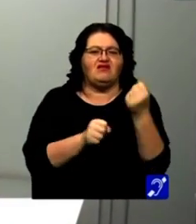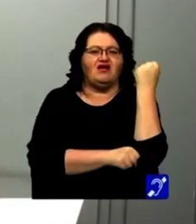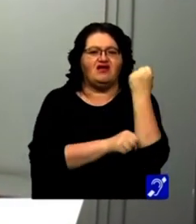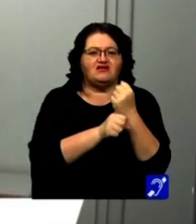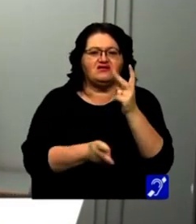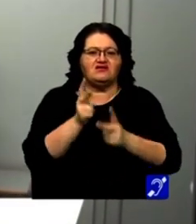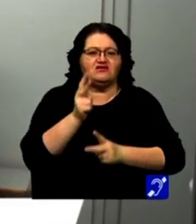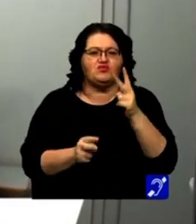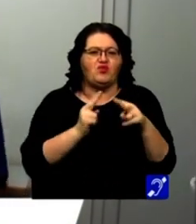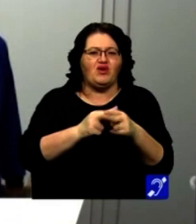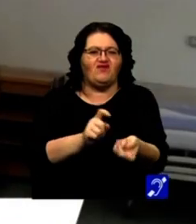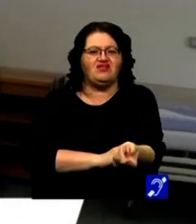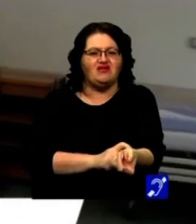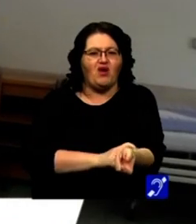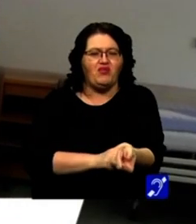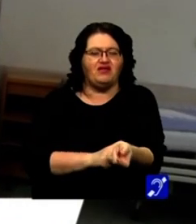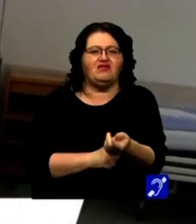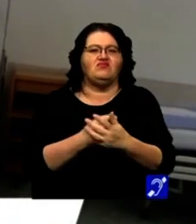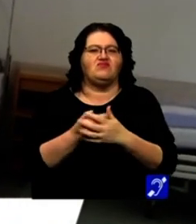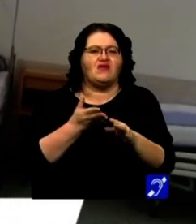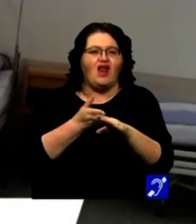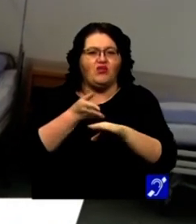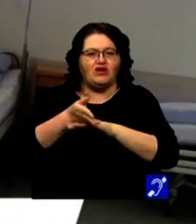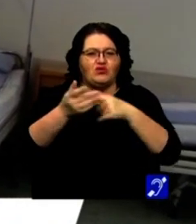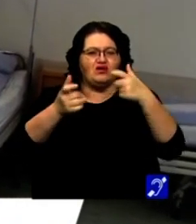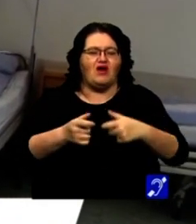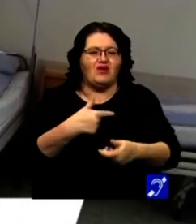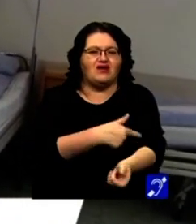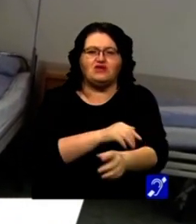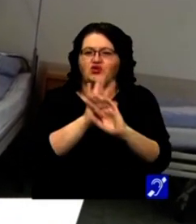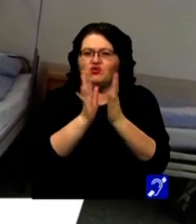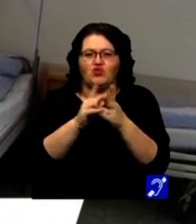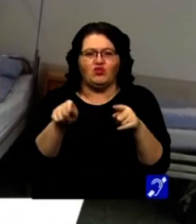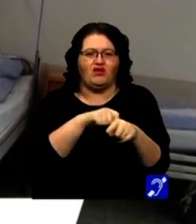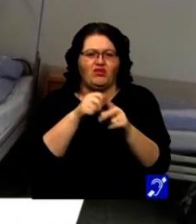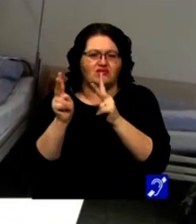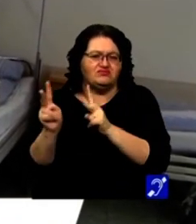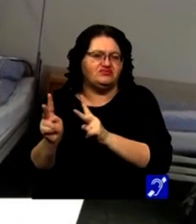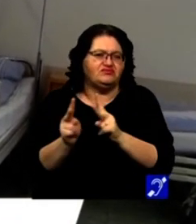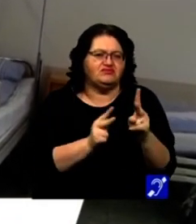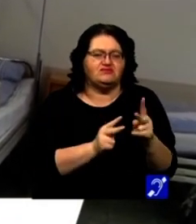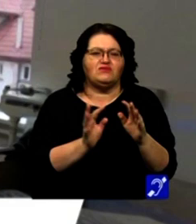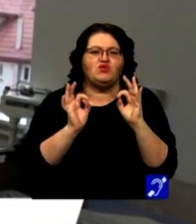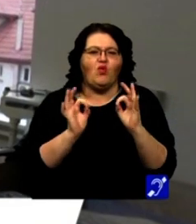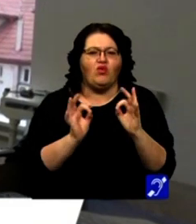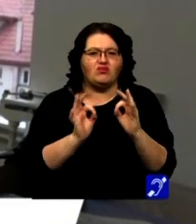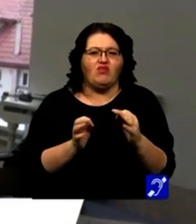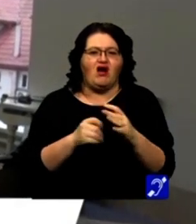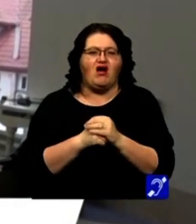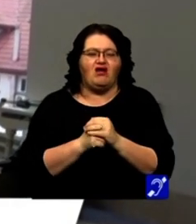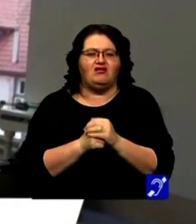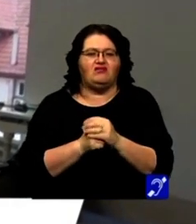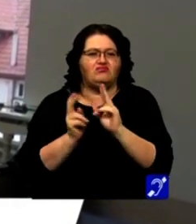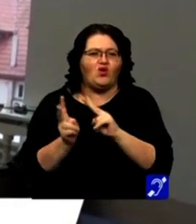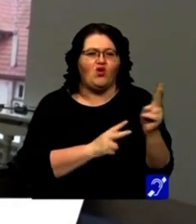îngrijiți pacienții cu diabet, de la ambulatoriu până la saloane și camera asistentelor. Totul a fost reabilitat și a dus la standard de normale și decente în mai puțin